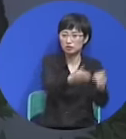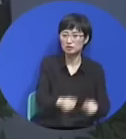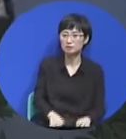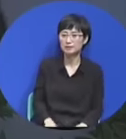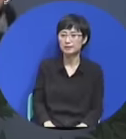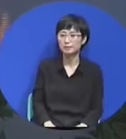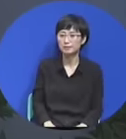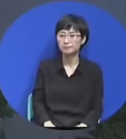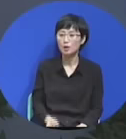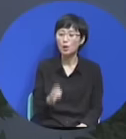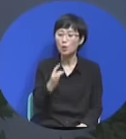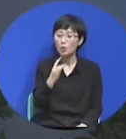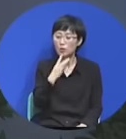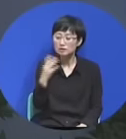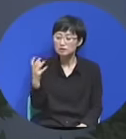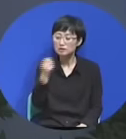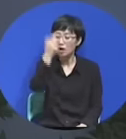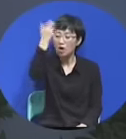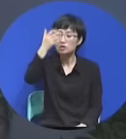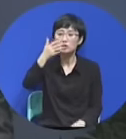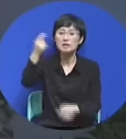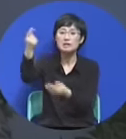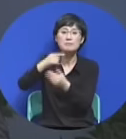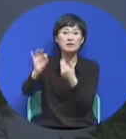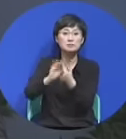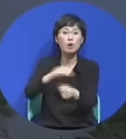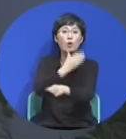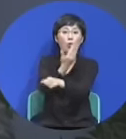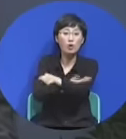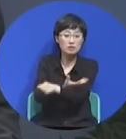임하시면 권능 받고 이 말 진짜 능력 받으라